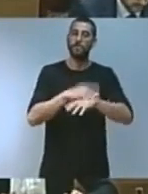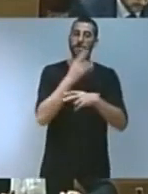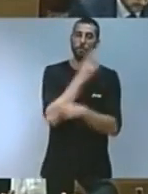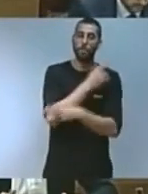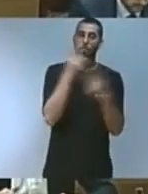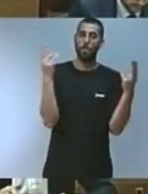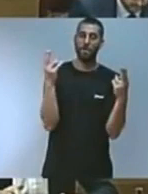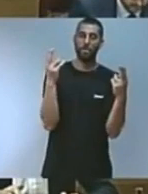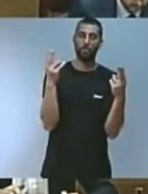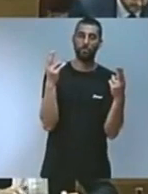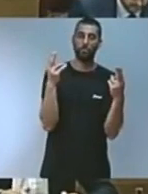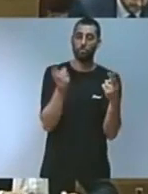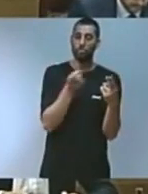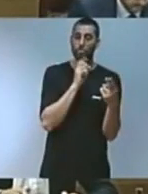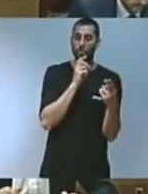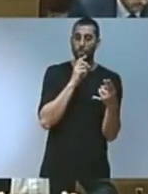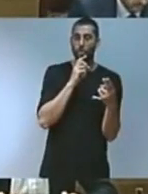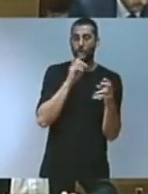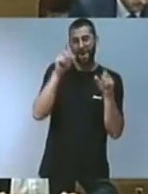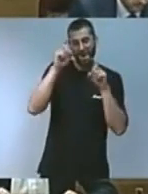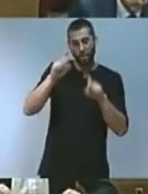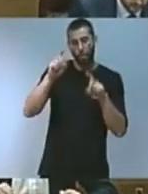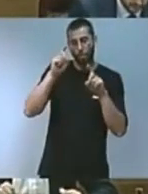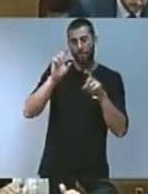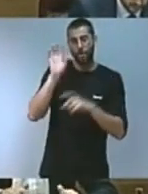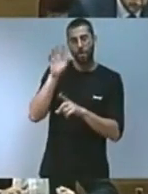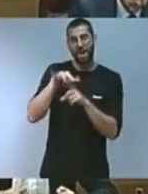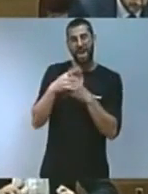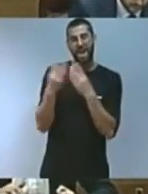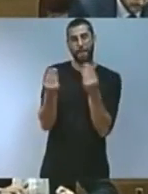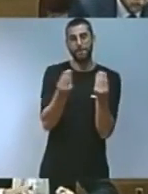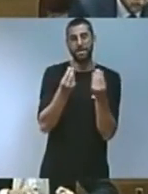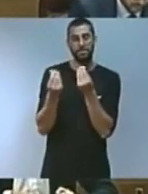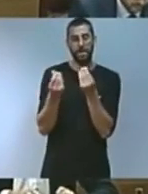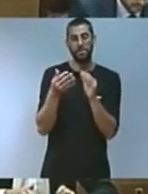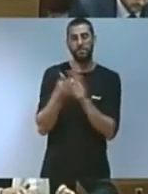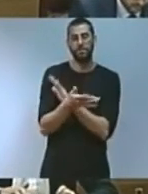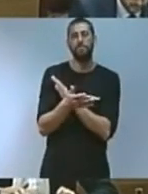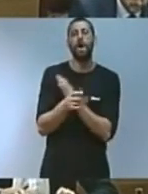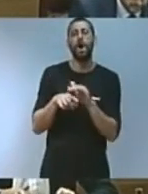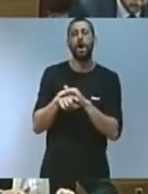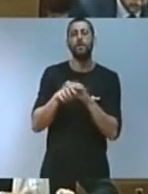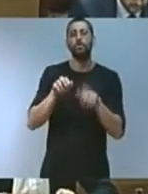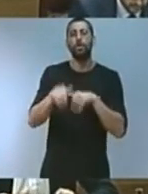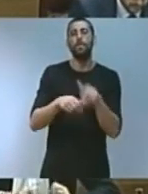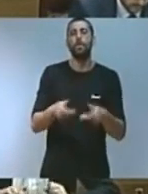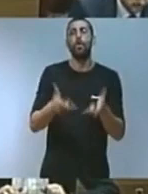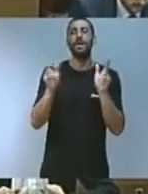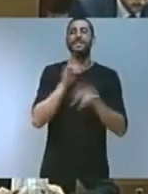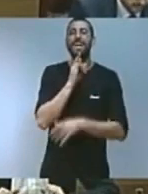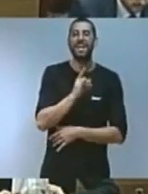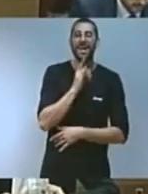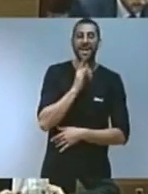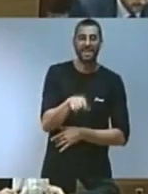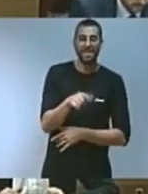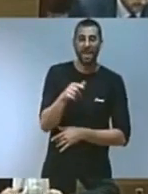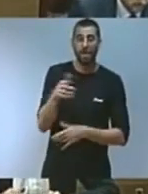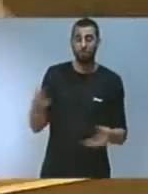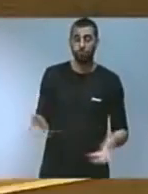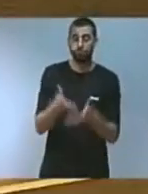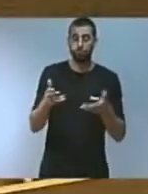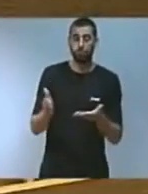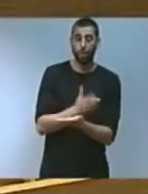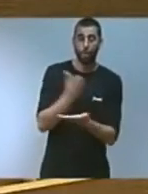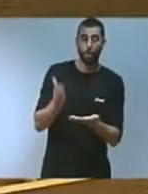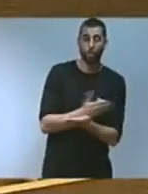tots de l'educació ambiental. Una llei que fomentarà la gestió democràtica i comunitària de l'energia impulsant la producció i distribució d